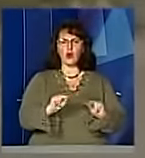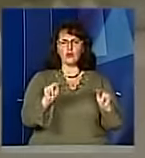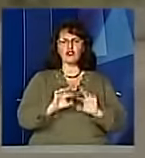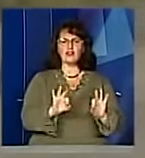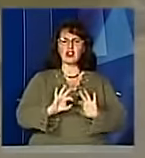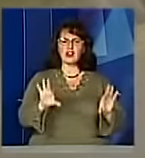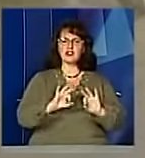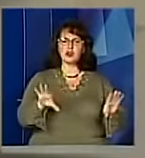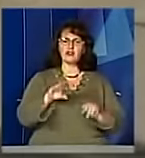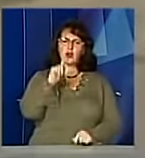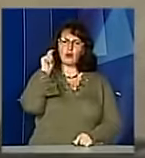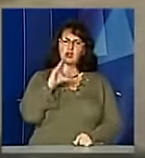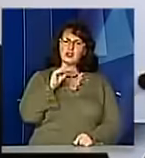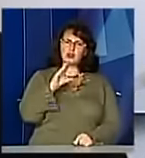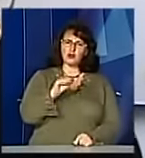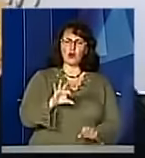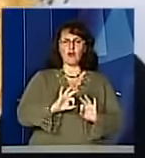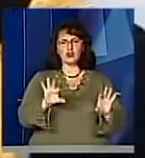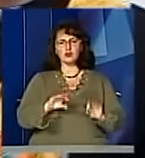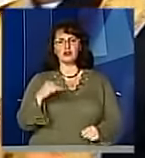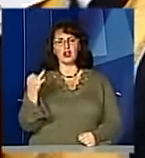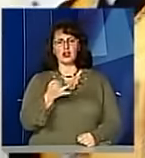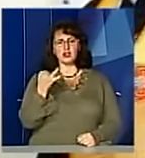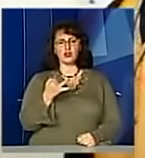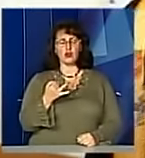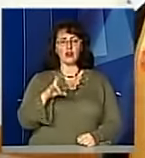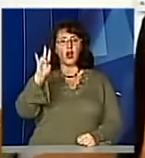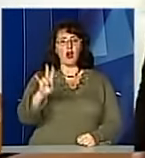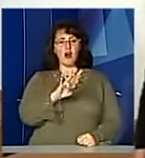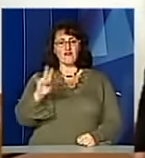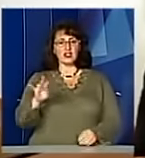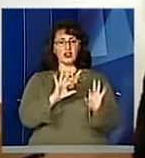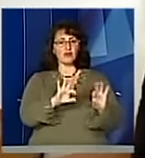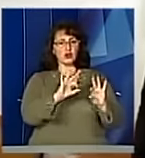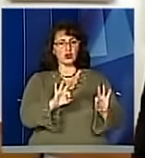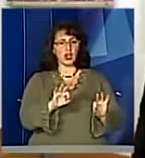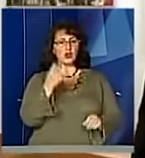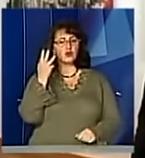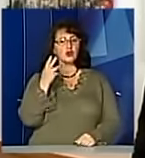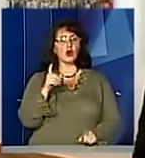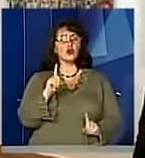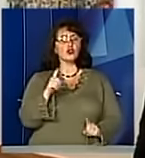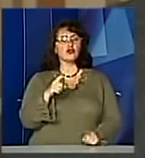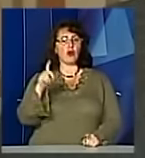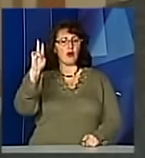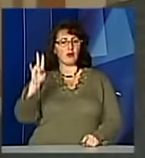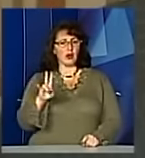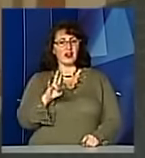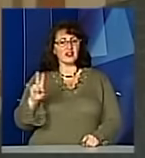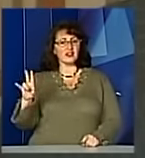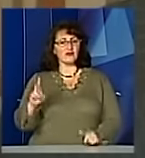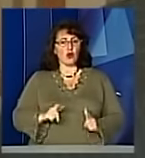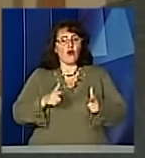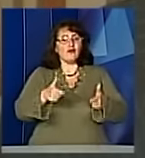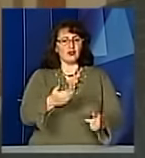та навчав рідної мови. Як розповів парох церкви, яку відвідував Володимир, він мріяв стати священнослужителем. Та так і